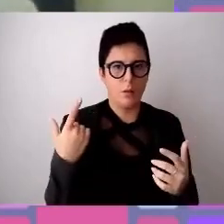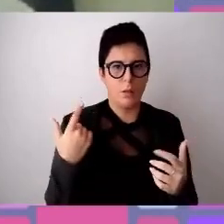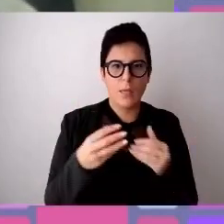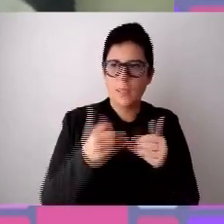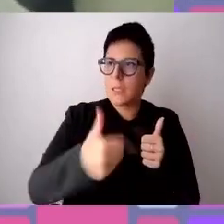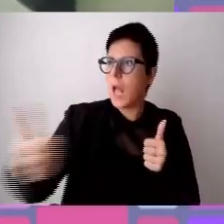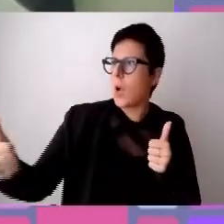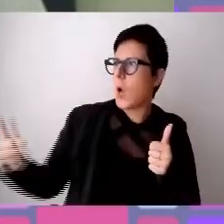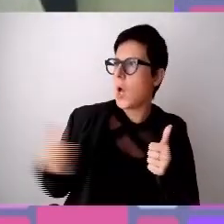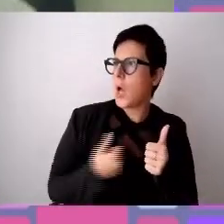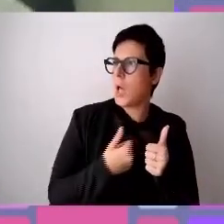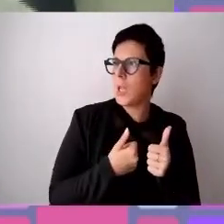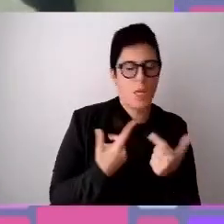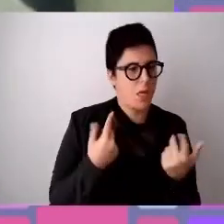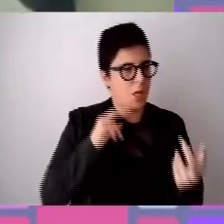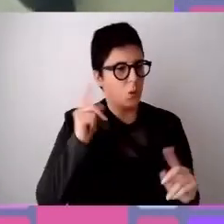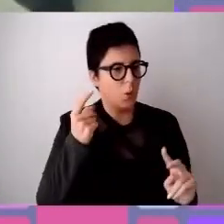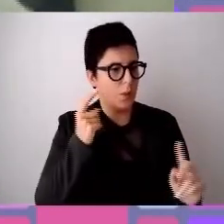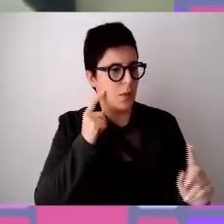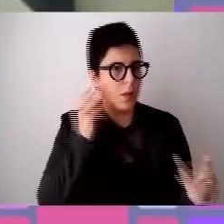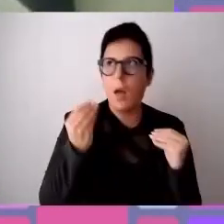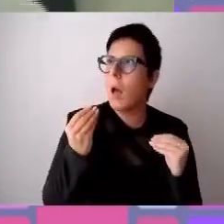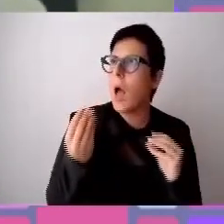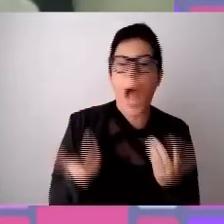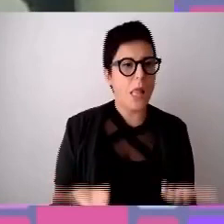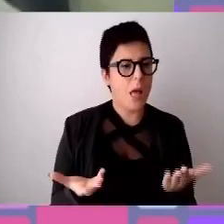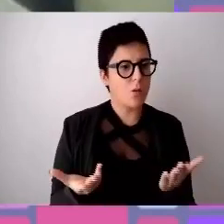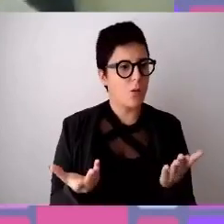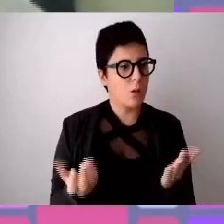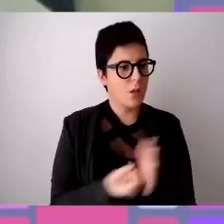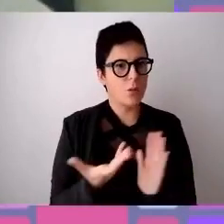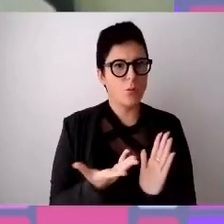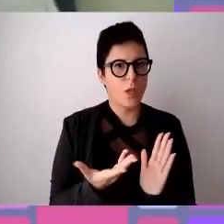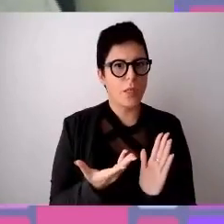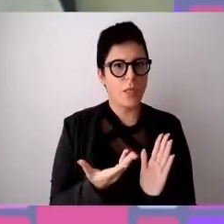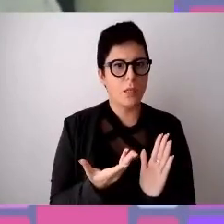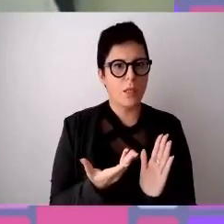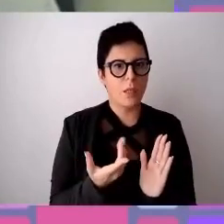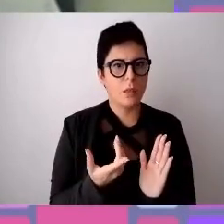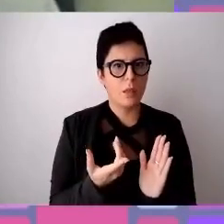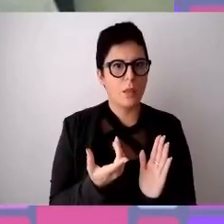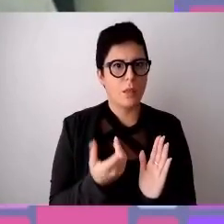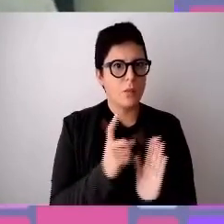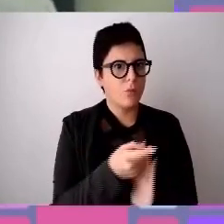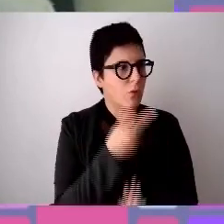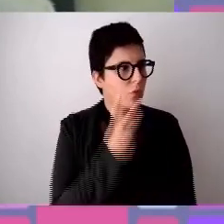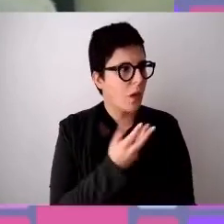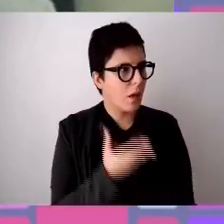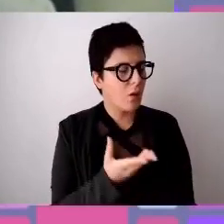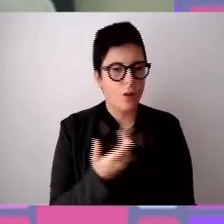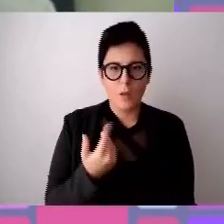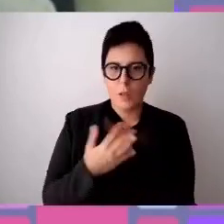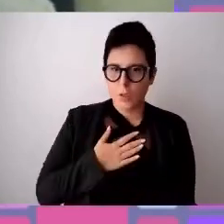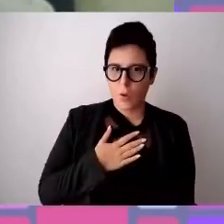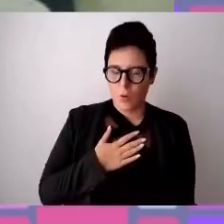si sono interrogati, ci siamo interrogati. Che cosa succede adesso? Beh, Manpower Group è lo testimonio con chiarezza